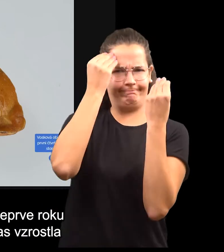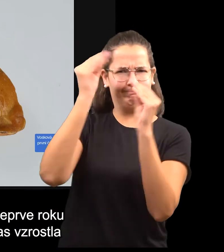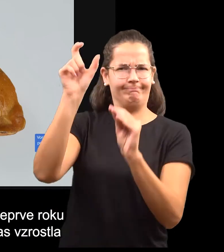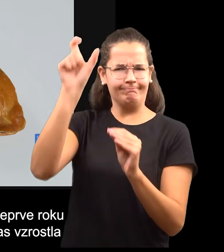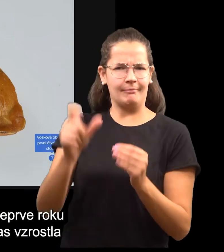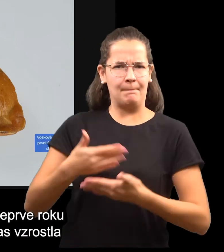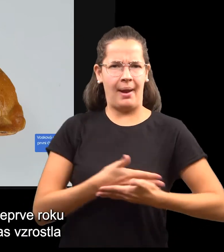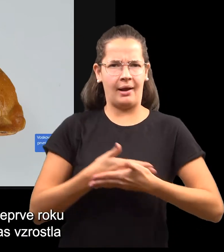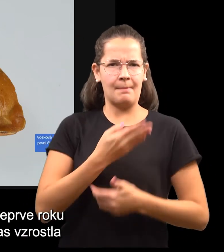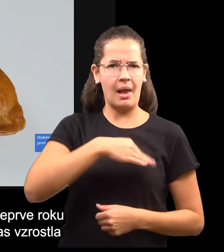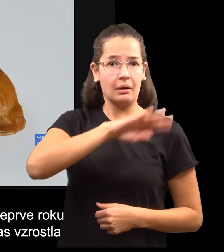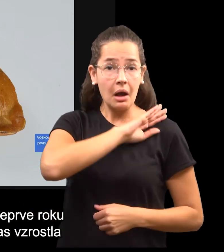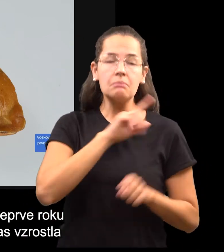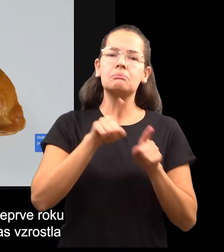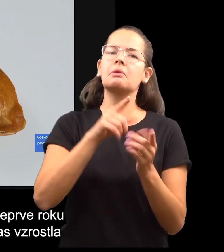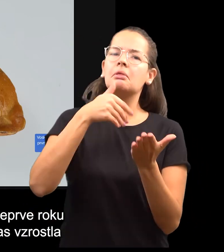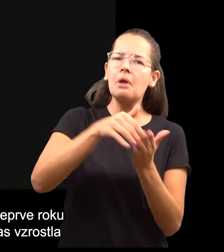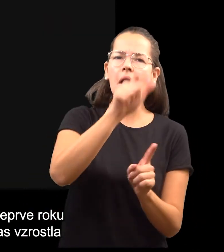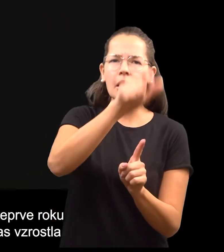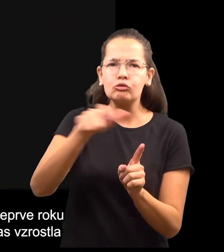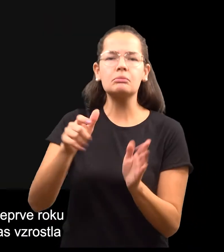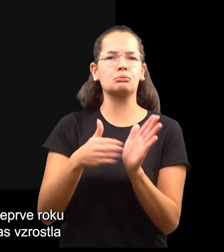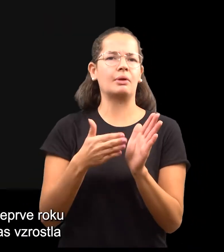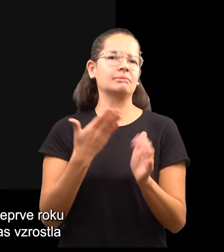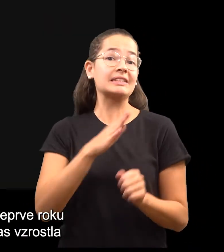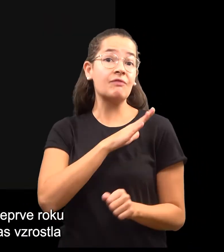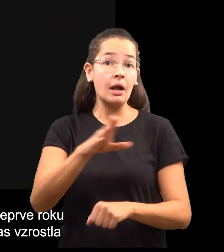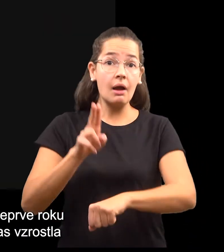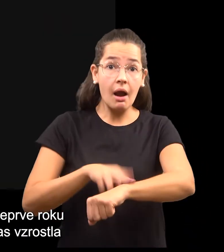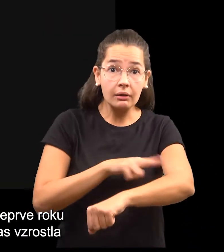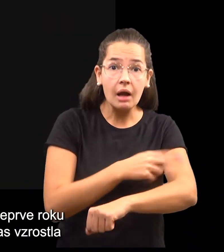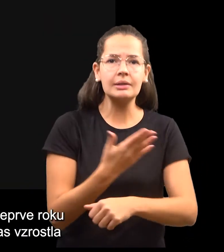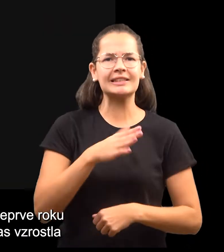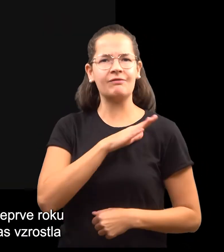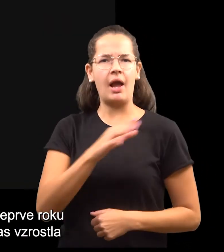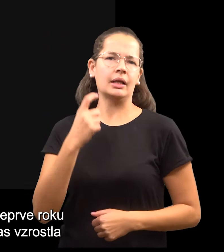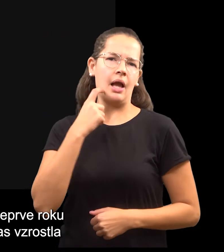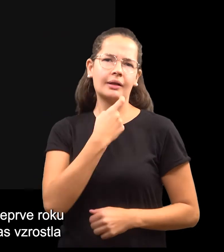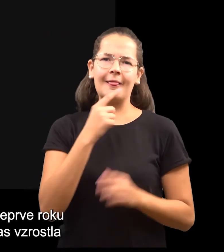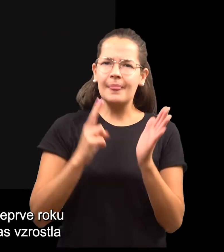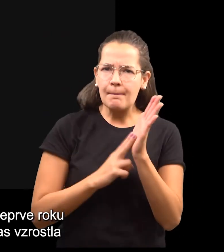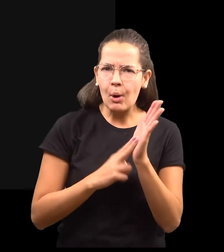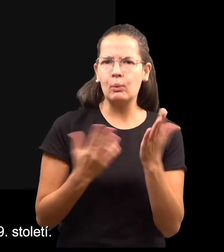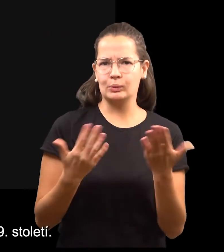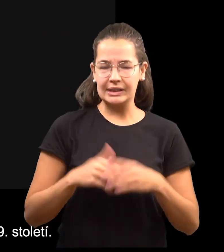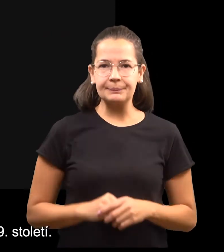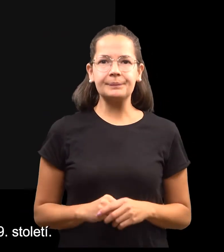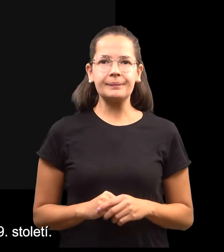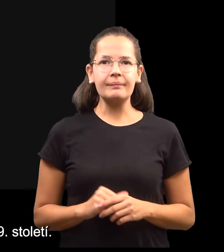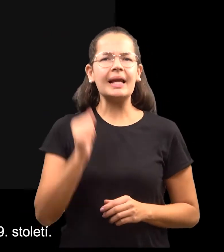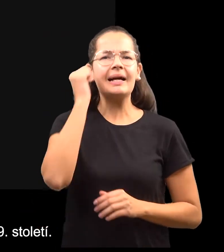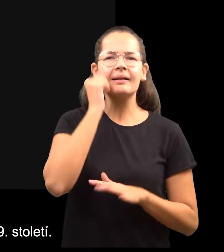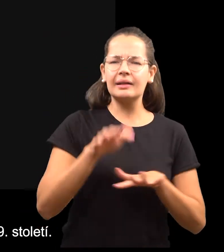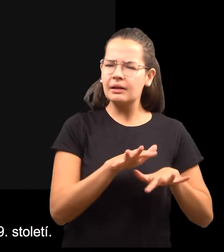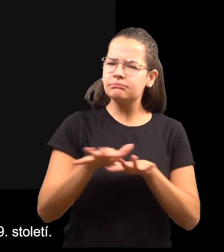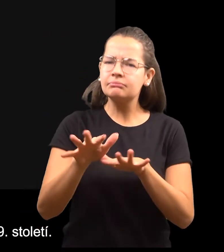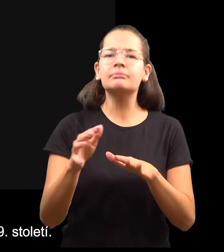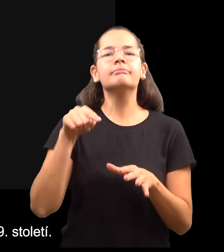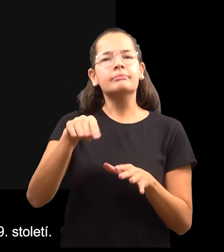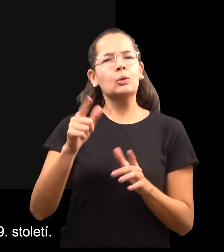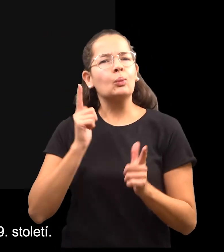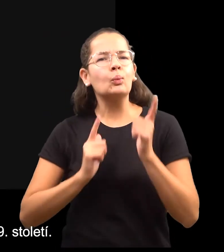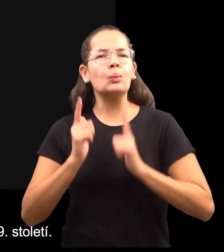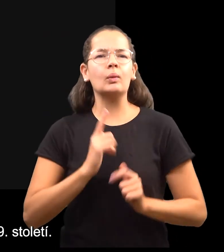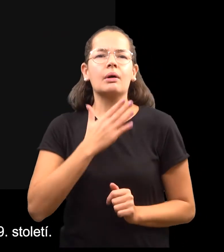Ke zrušení restrikcí došlo teprve roku 1840. Obliba dálkových tras vzrostla opět v poslední třetíně 19.